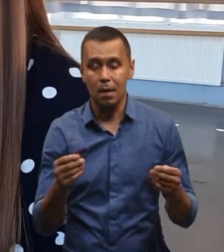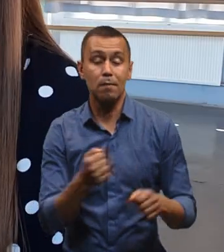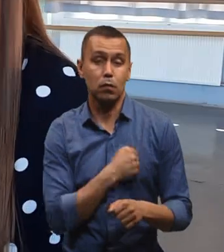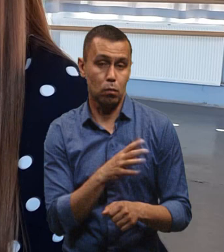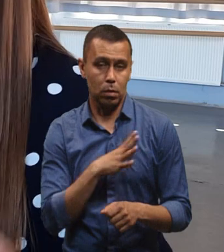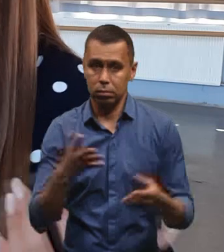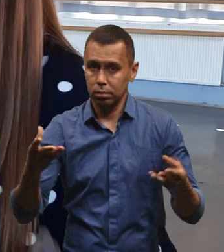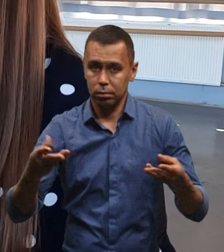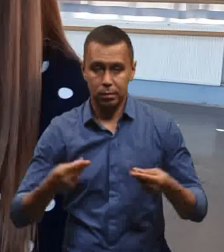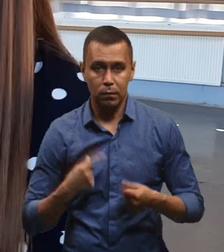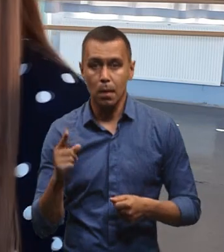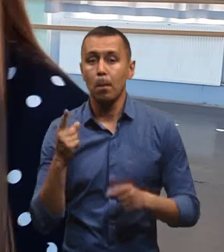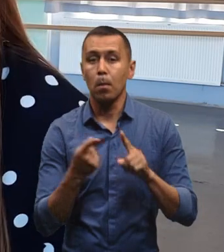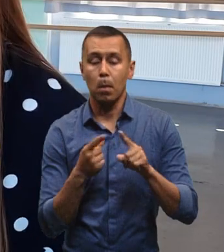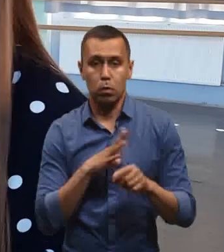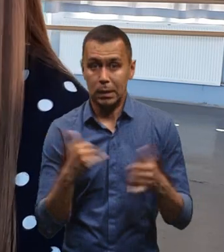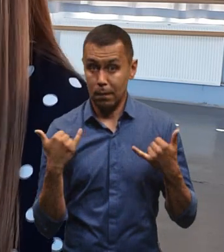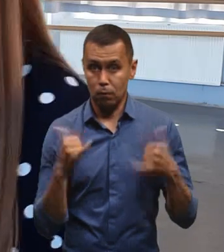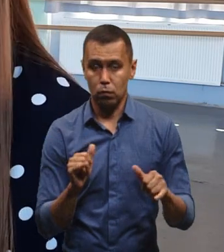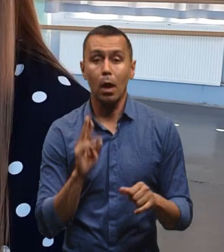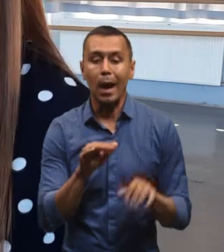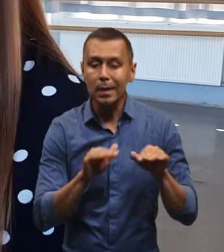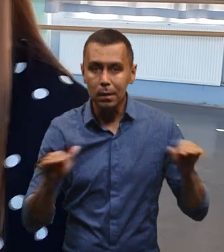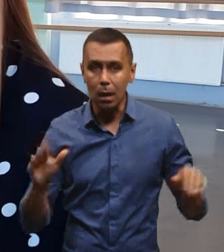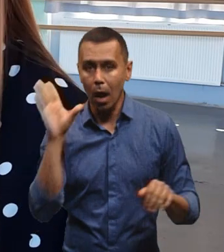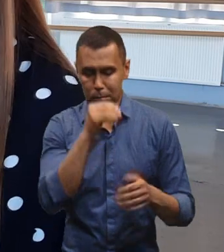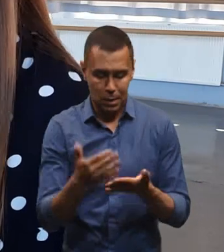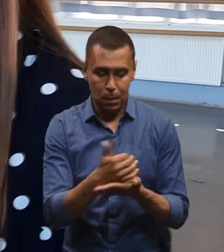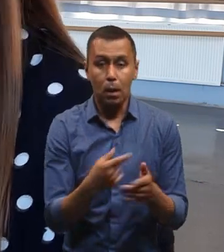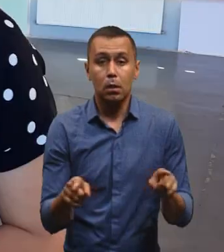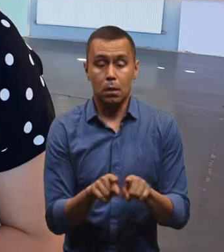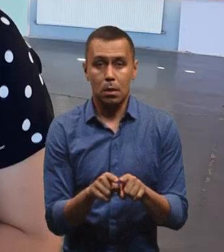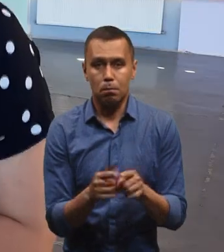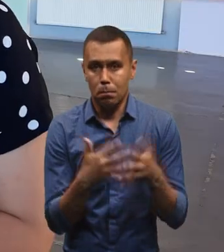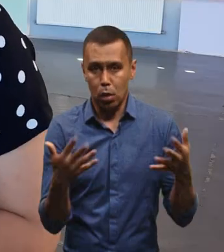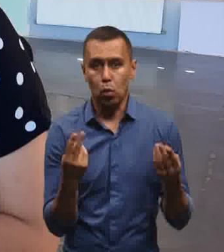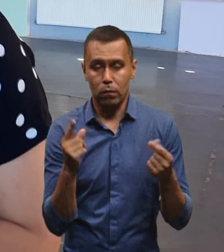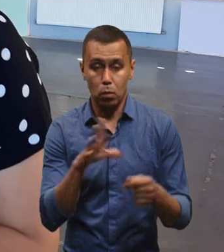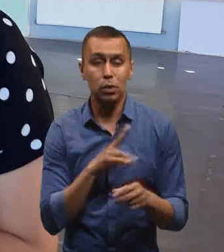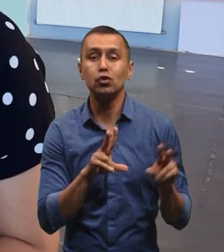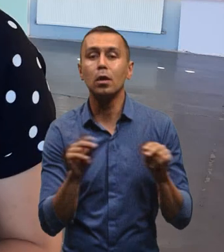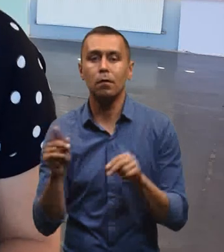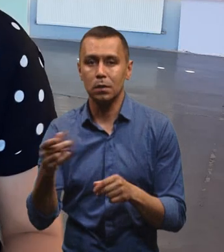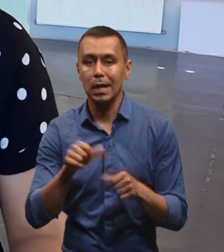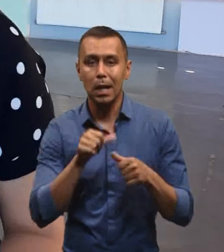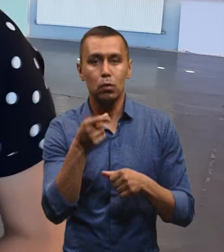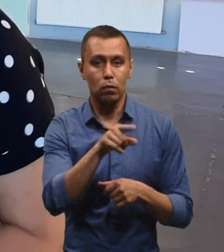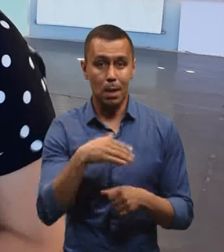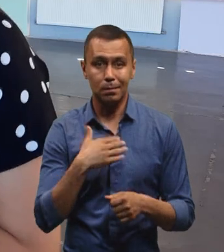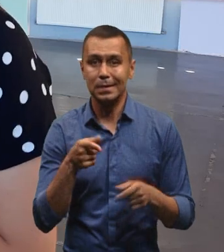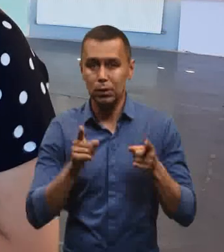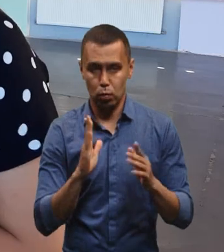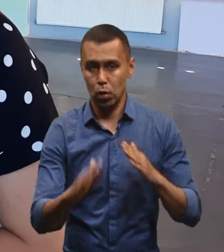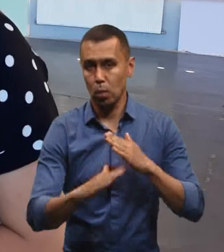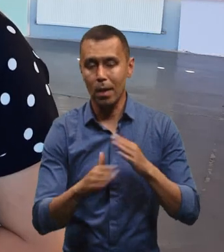були зворушені. Вони, по-перше, дуже були здивовані, що як діти можуть не збирати таку величезну суму. Вони були щасливі, вони кажуть, крім того, що воно нам дійсно буде